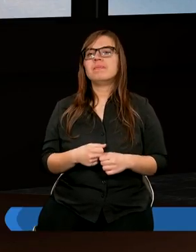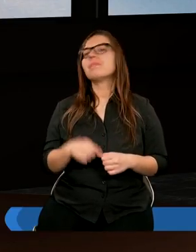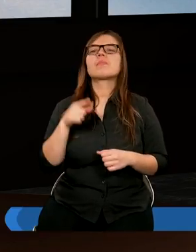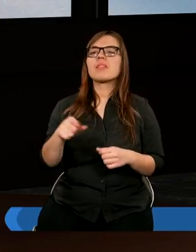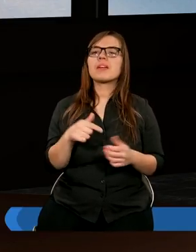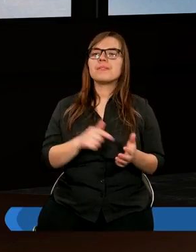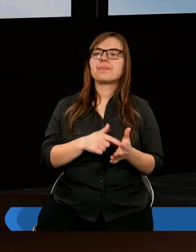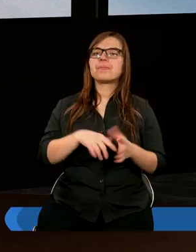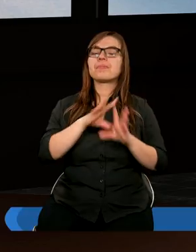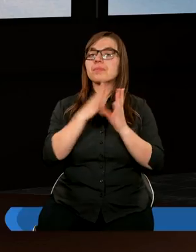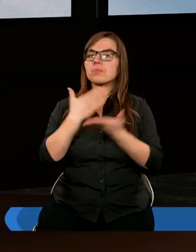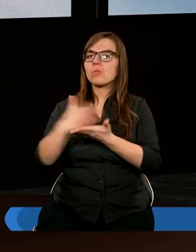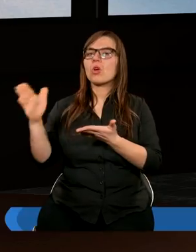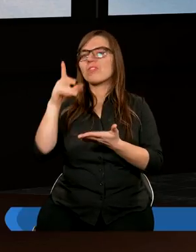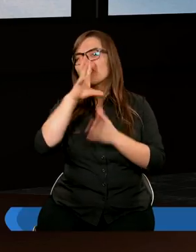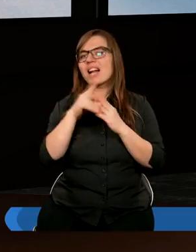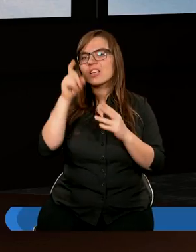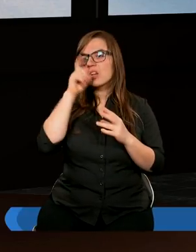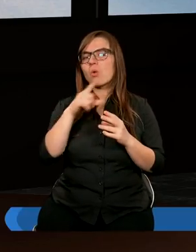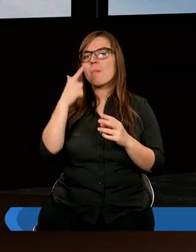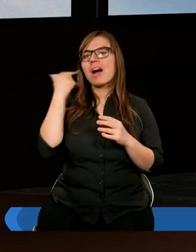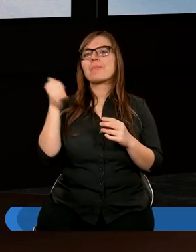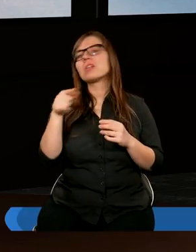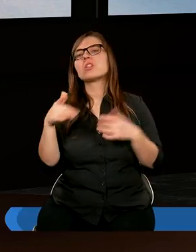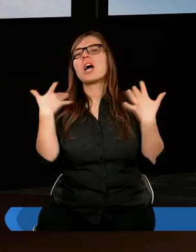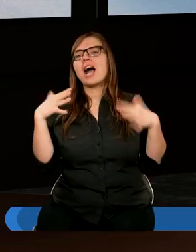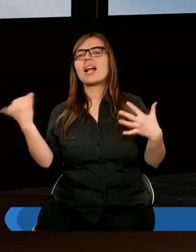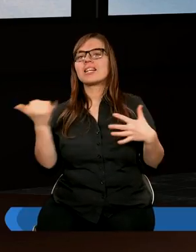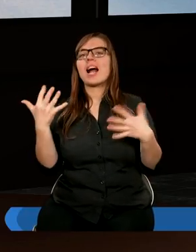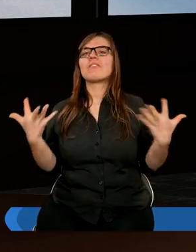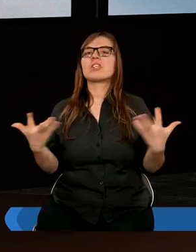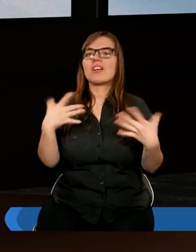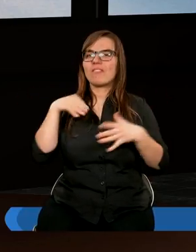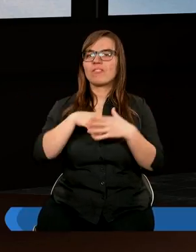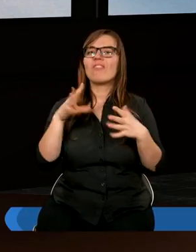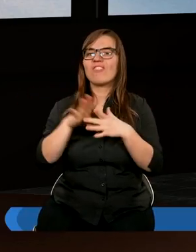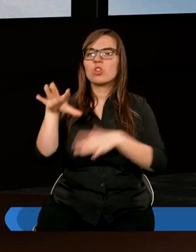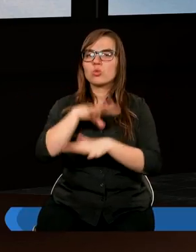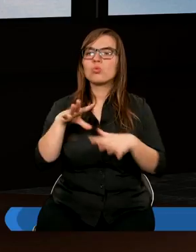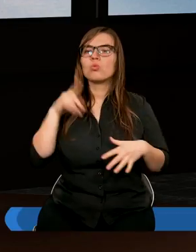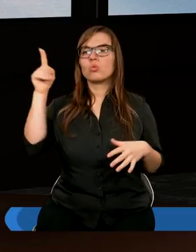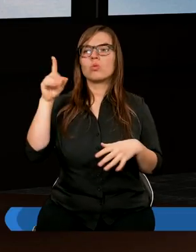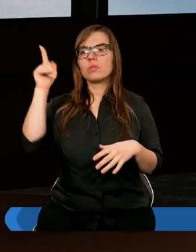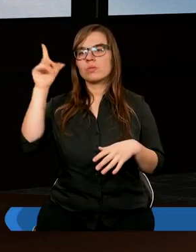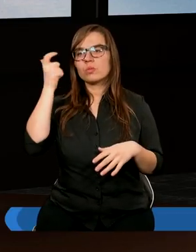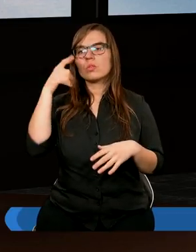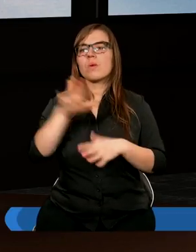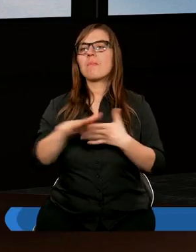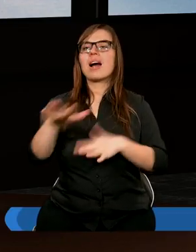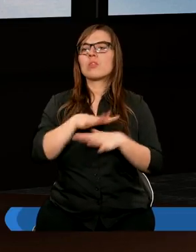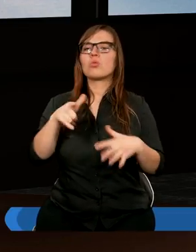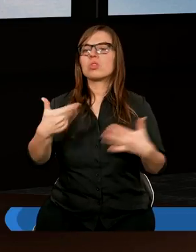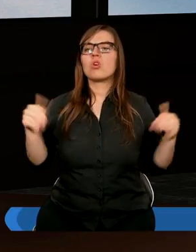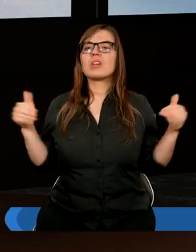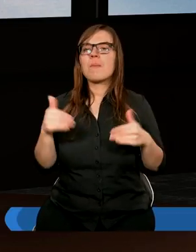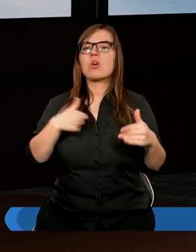odsuwać od siebie wszelkie zło. Pamiętać o tym, że radujcie się. Zawsze się radujcie. W duchu się radujcie. W duchu się radujcie. Bez ducha to